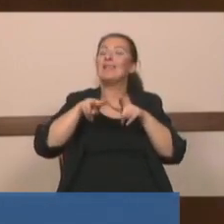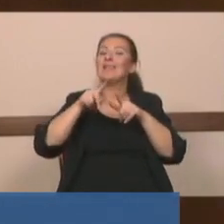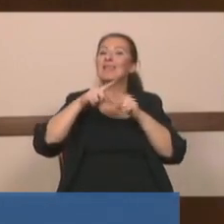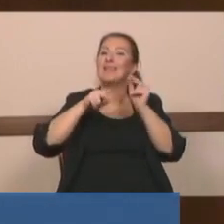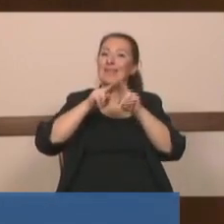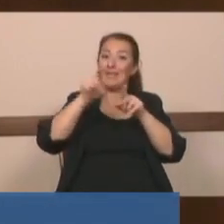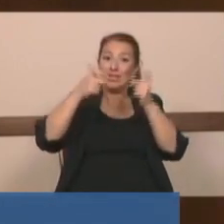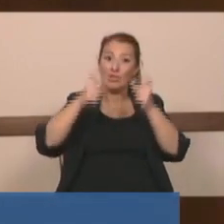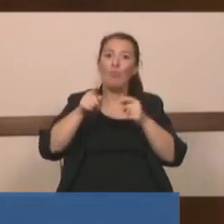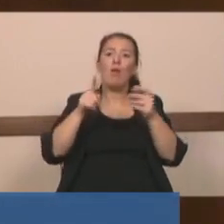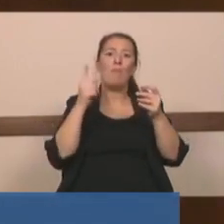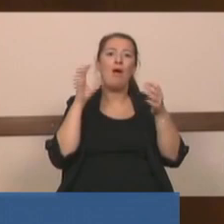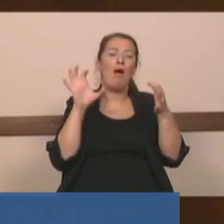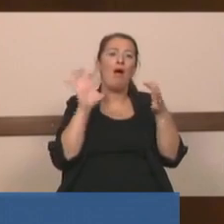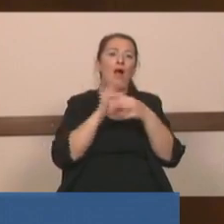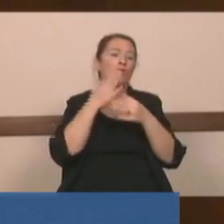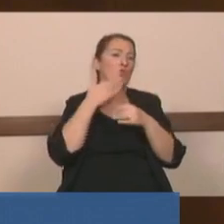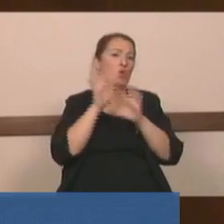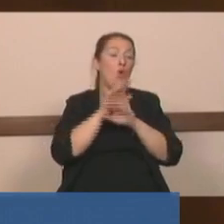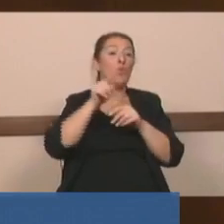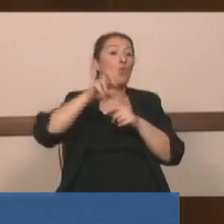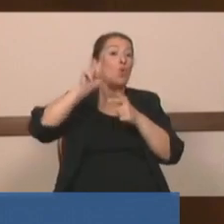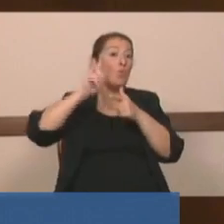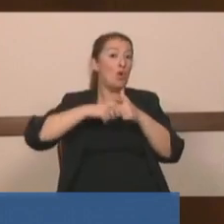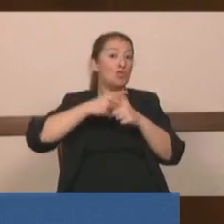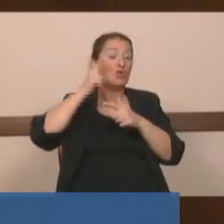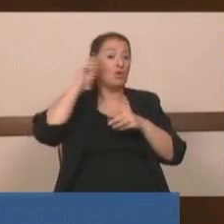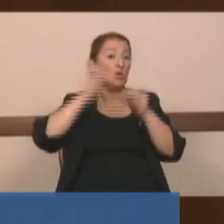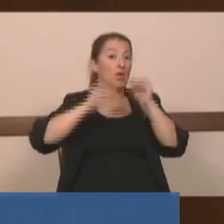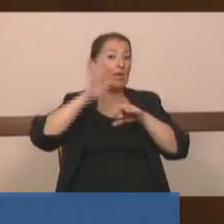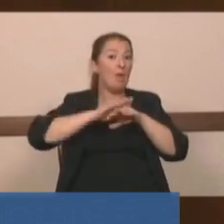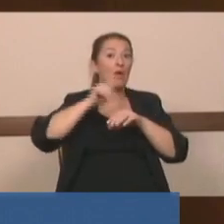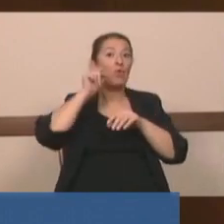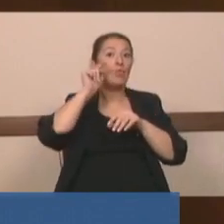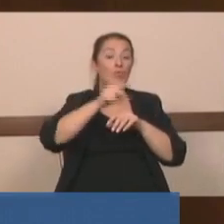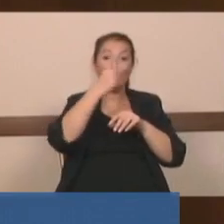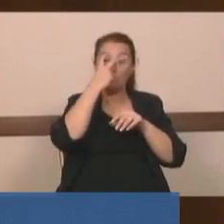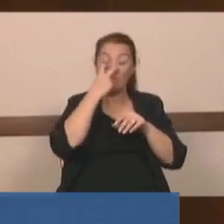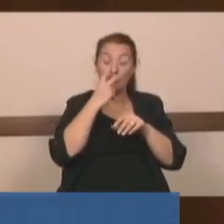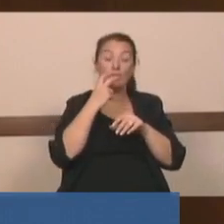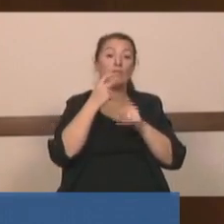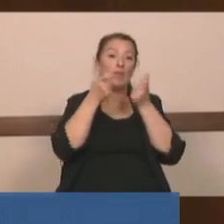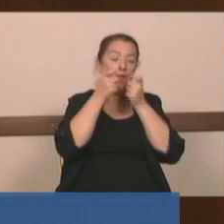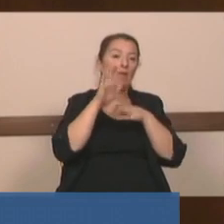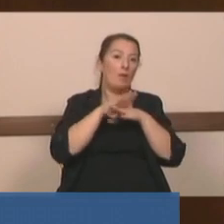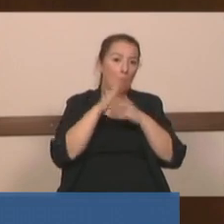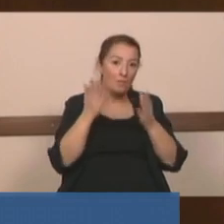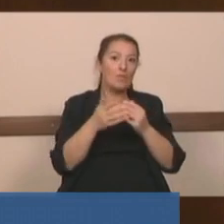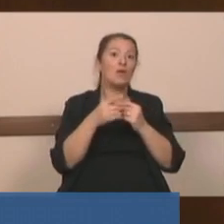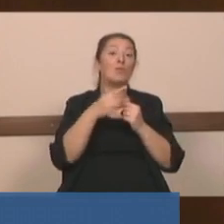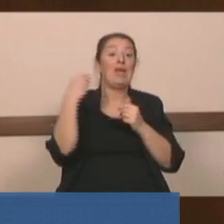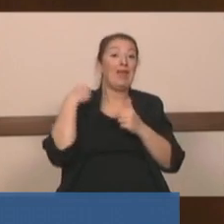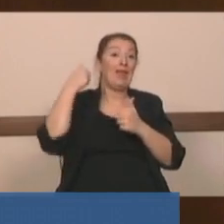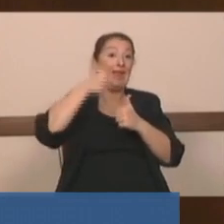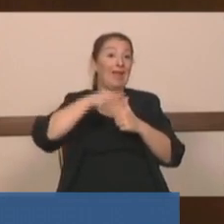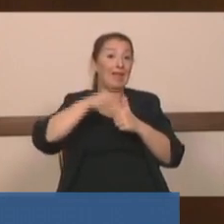yok. Ama aynı zamanda bu projeyi kurgulayanlar bunun ihyasını da hazırlamışlar. Bu da yeniden ihya edilerek